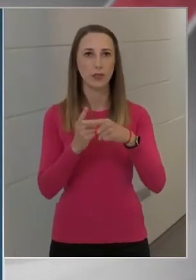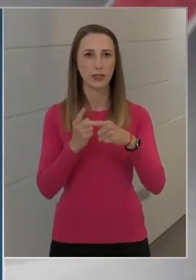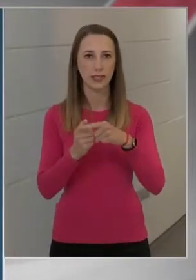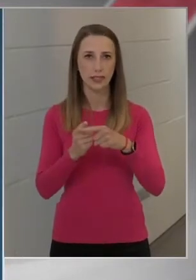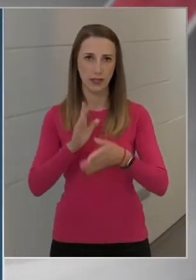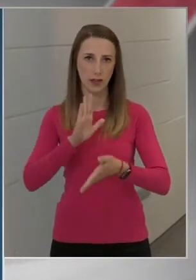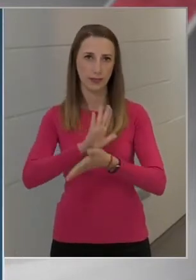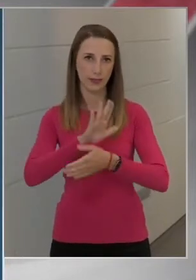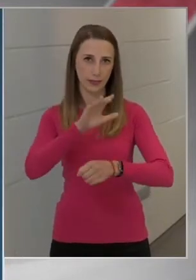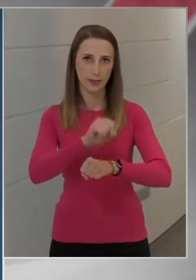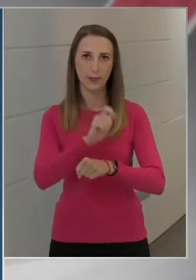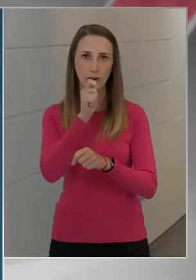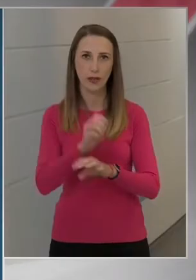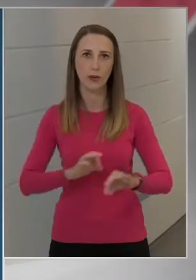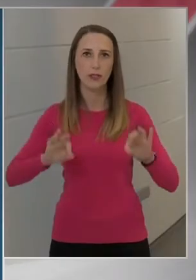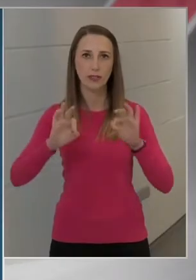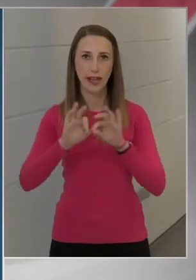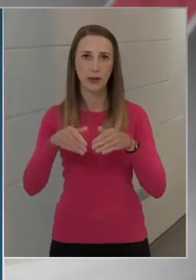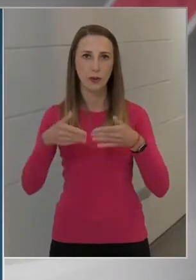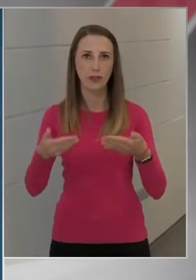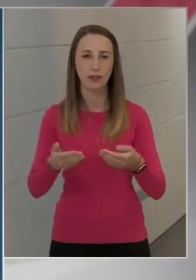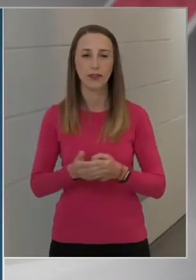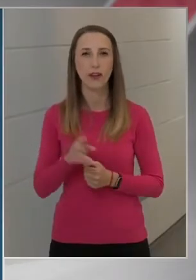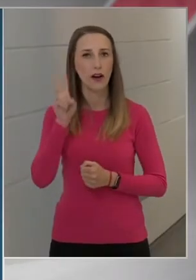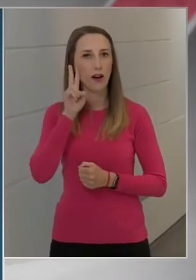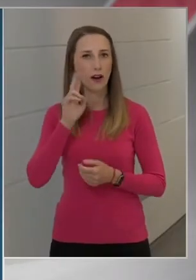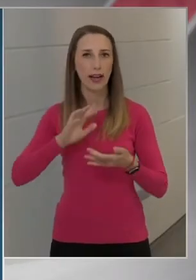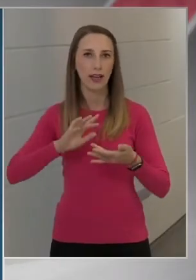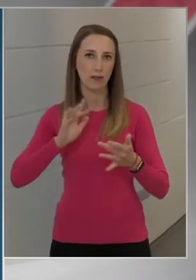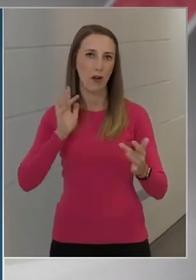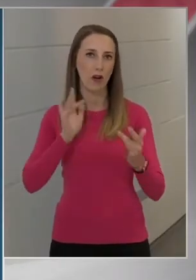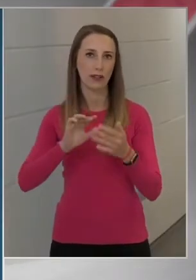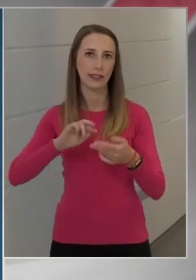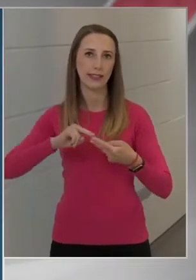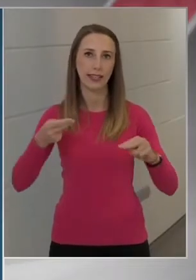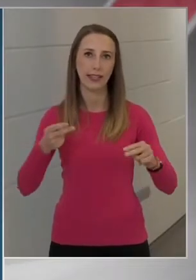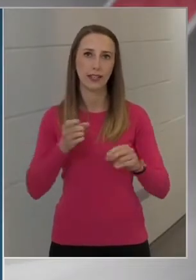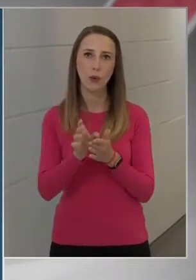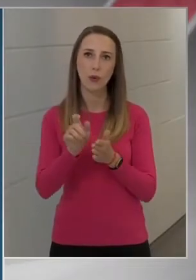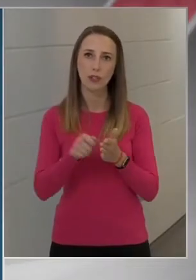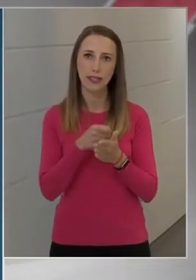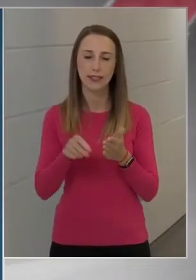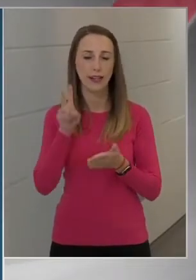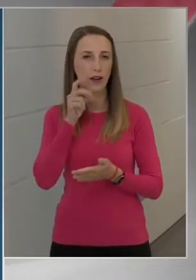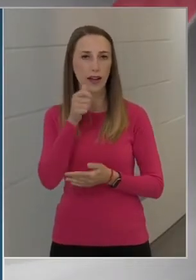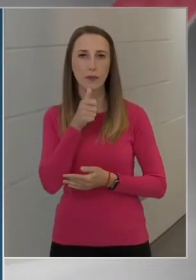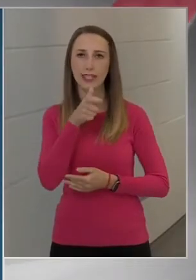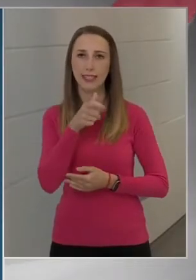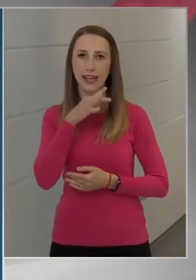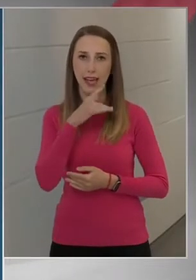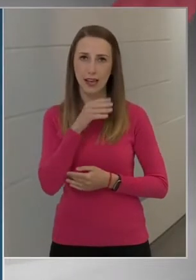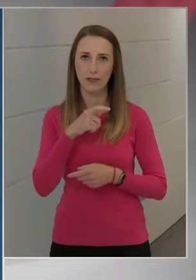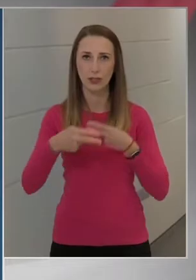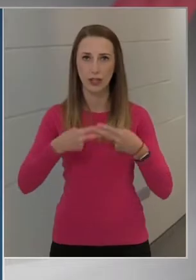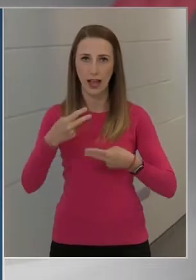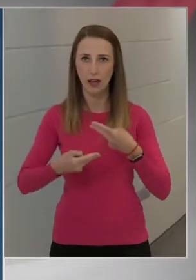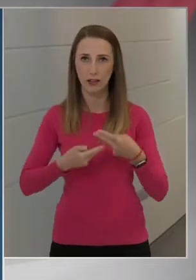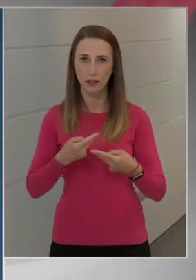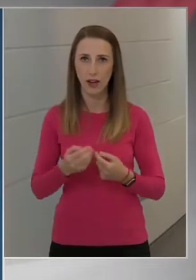bizonyult Magyarországon. Akár antigén gyors teszttel, akár pedig PCR vizsgálattal.